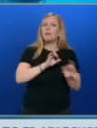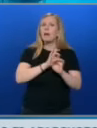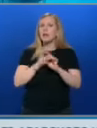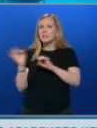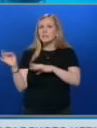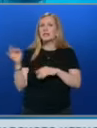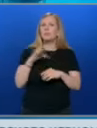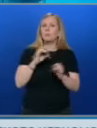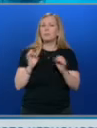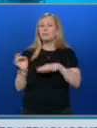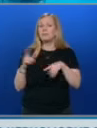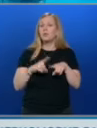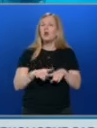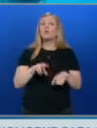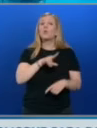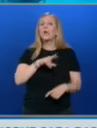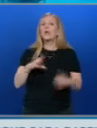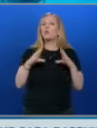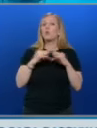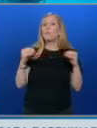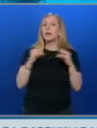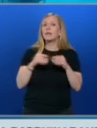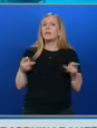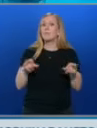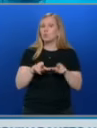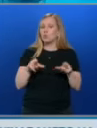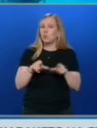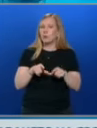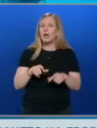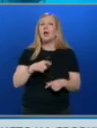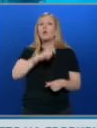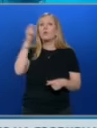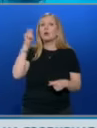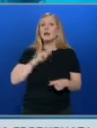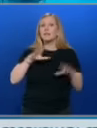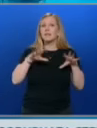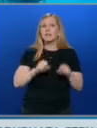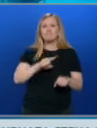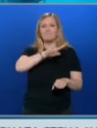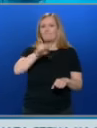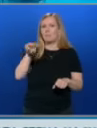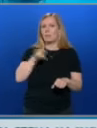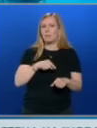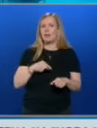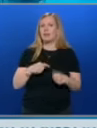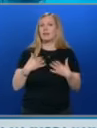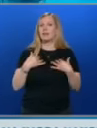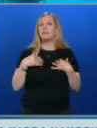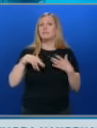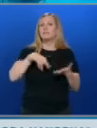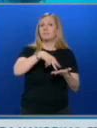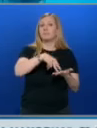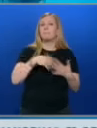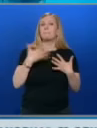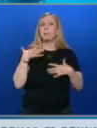Молдова и Украина за потенциално замърсяване. Украинските власти вече забраниха къпането на плажовете в Одеса, както и